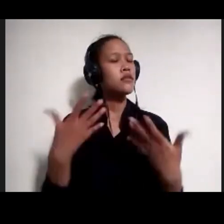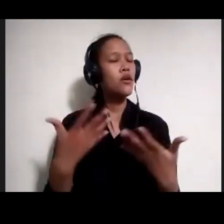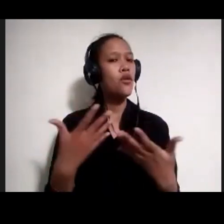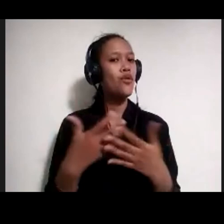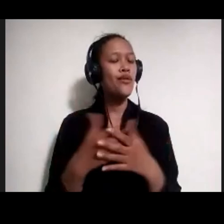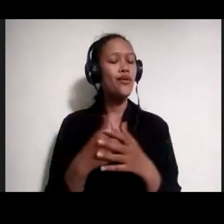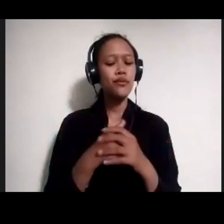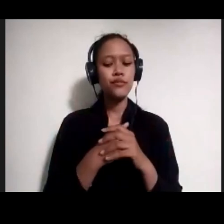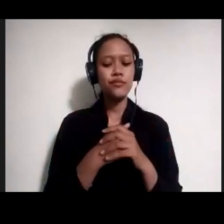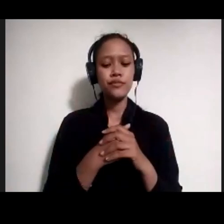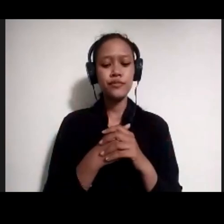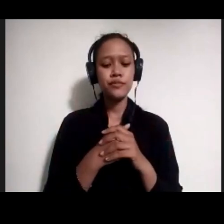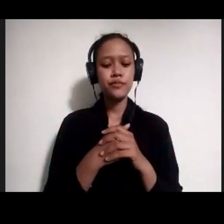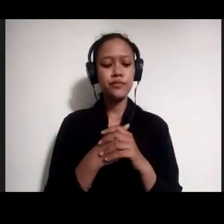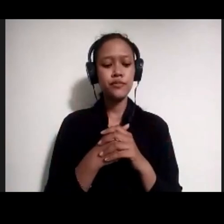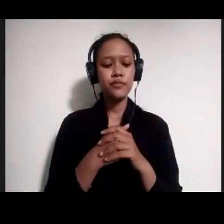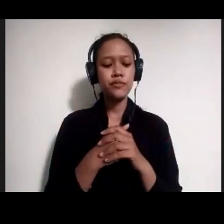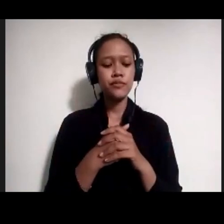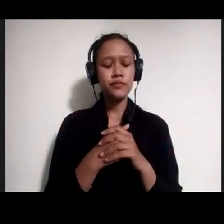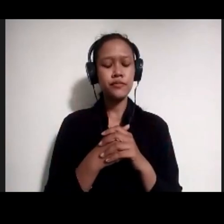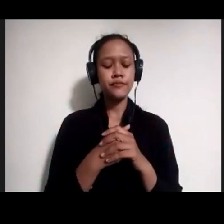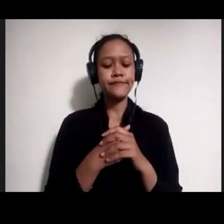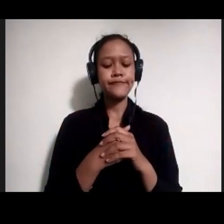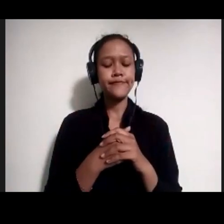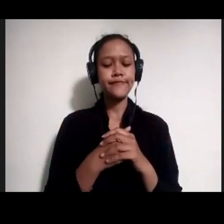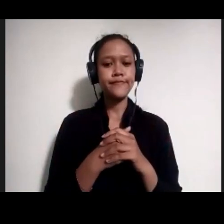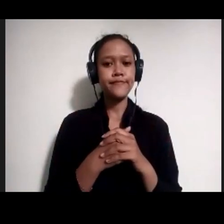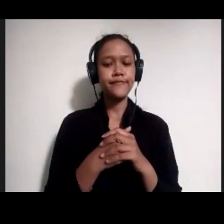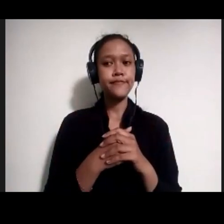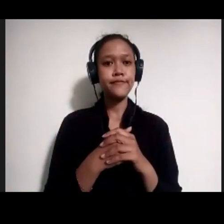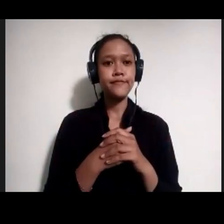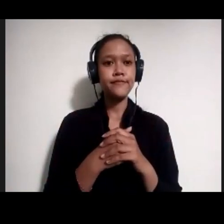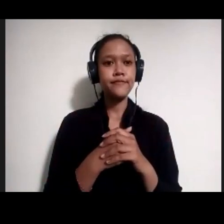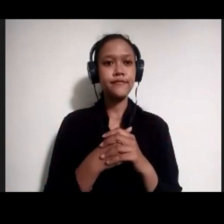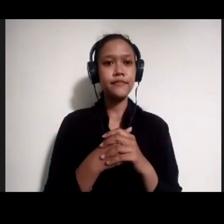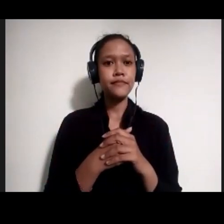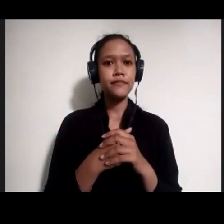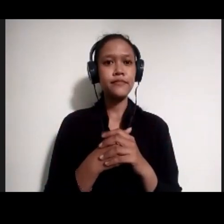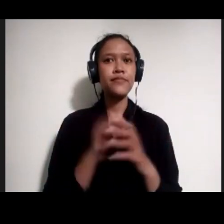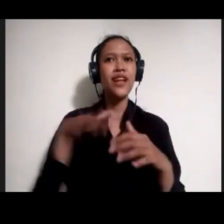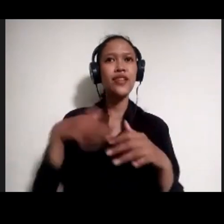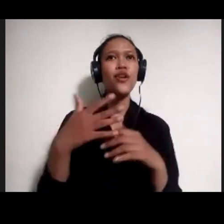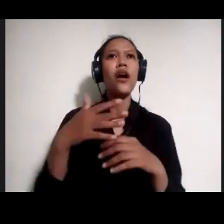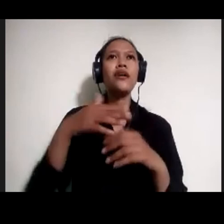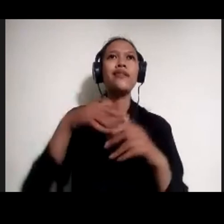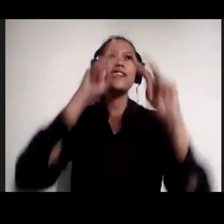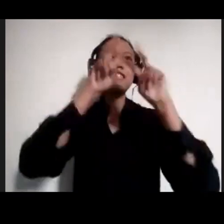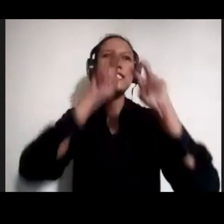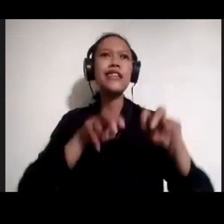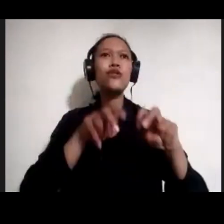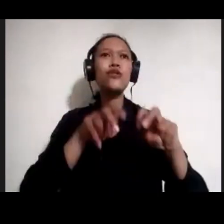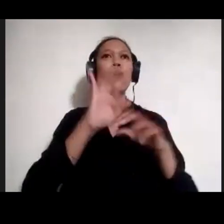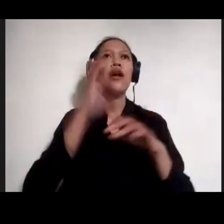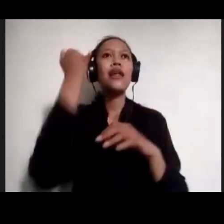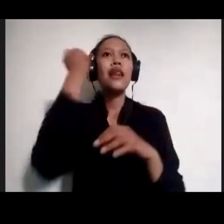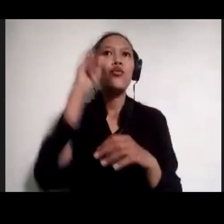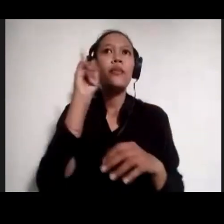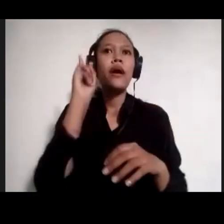sekali ada apa ya, risetnya bukan riset ilmu pasti, mungkin mudahnya begitu ya bahasanya.